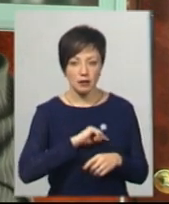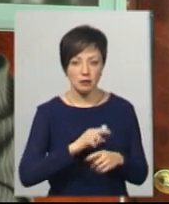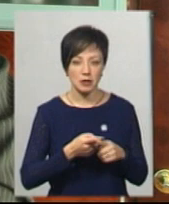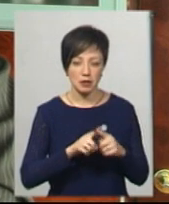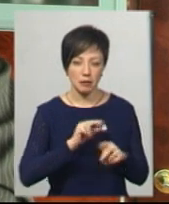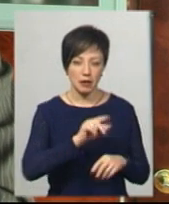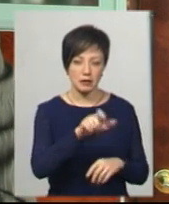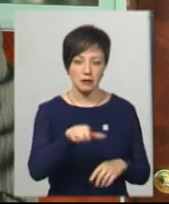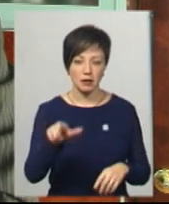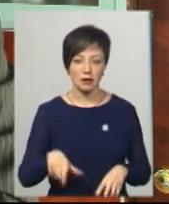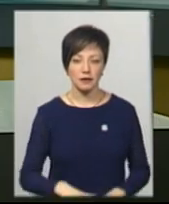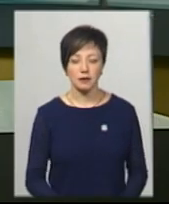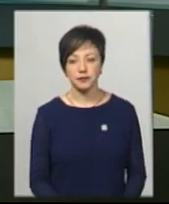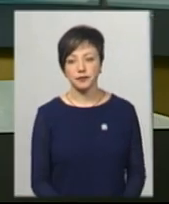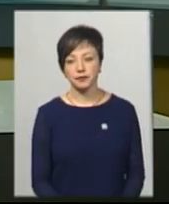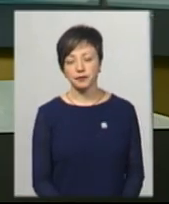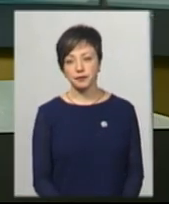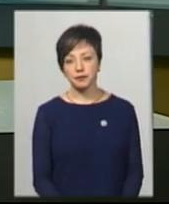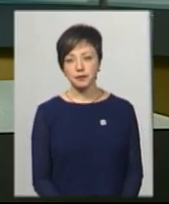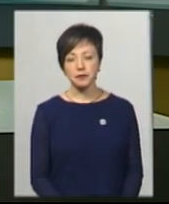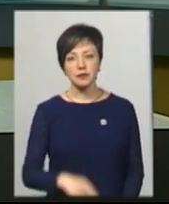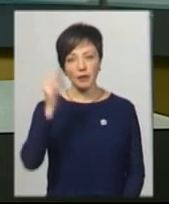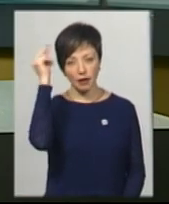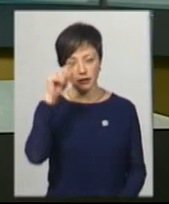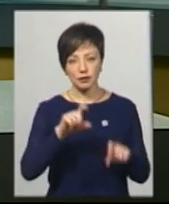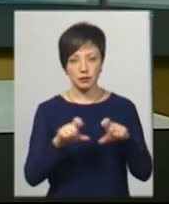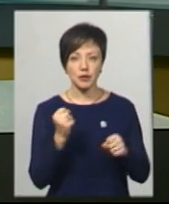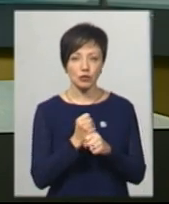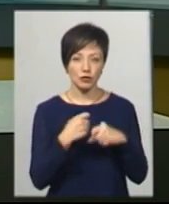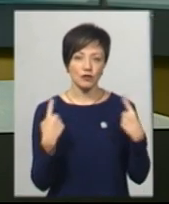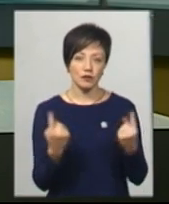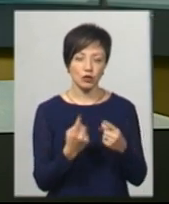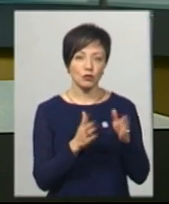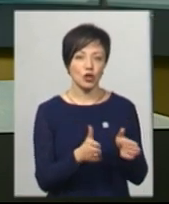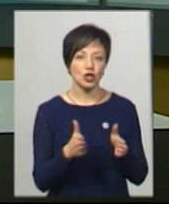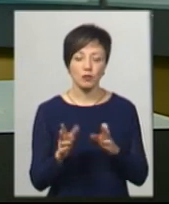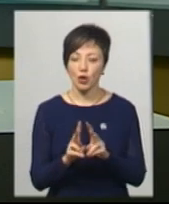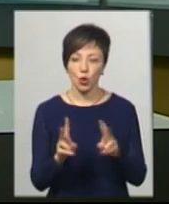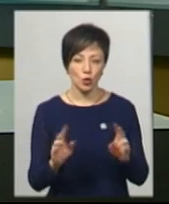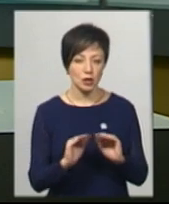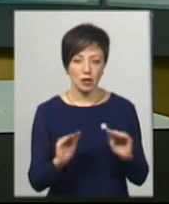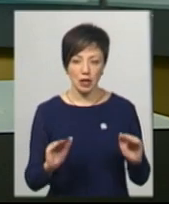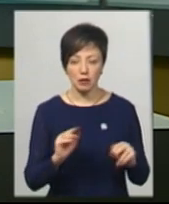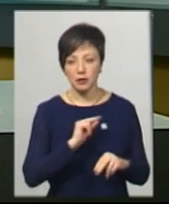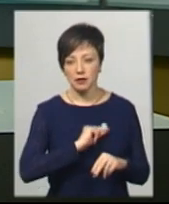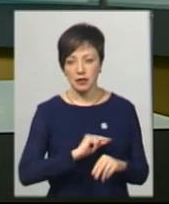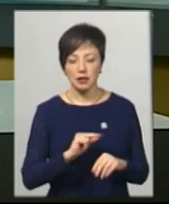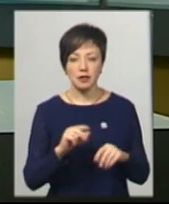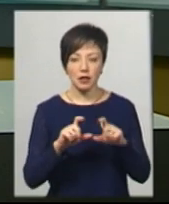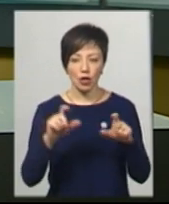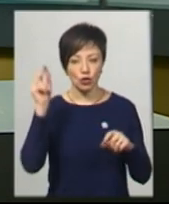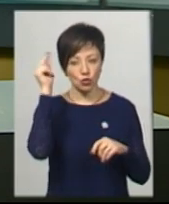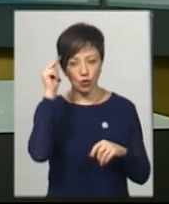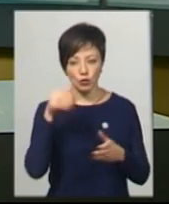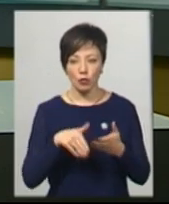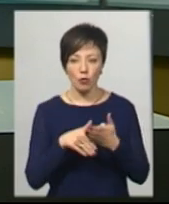працівників. Навчальні заклади ж працюють у звичному режимі. Ніхто з дітей чи працівників садка та школи